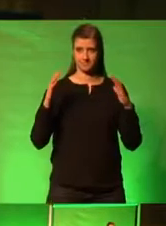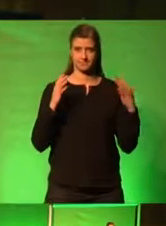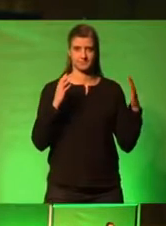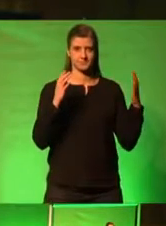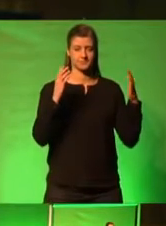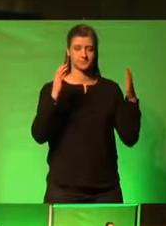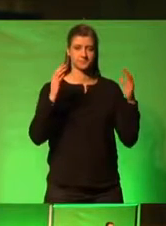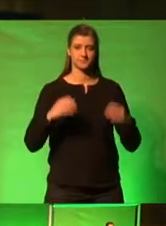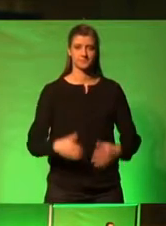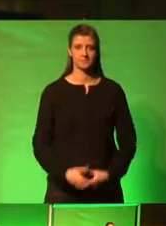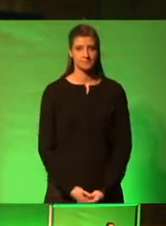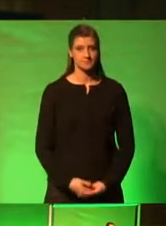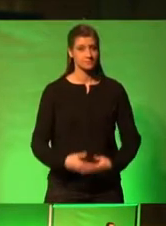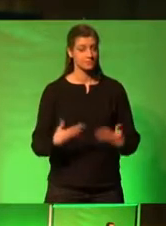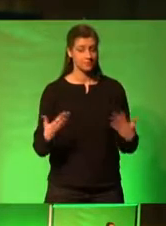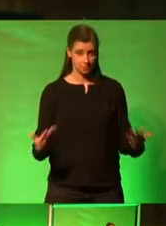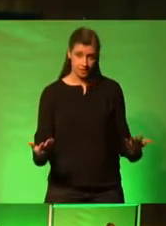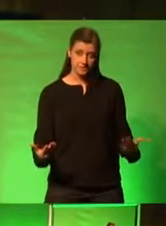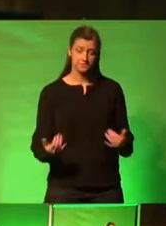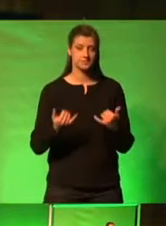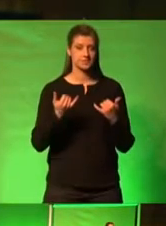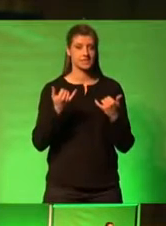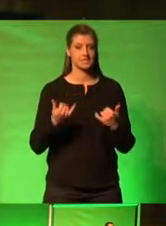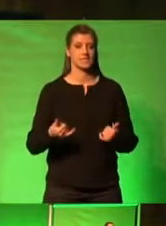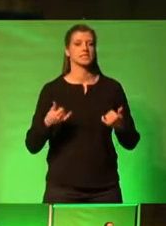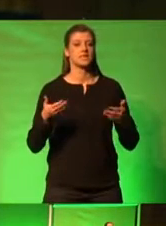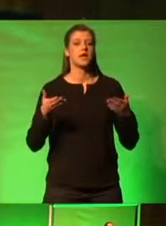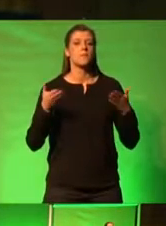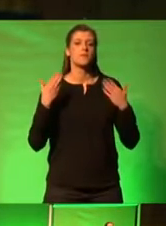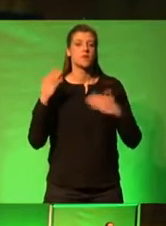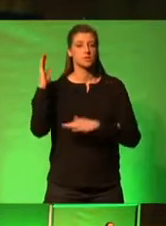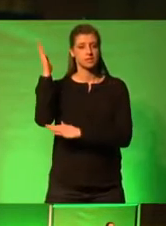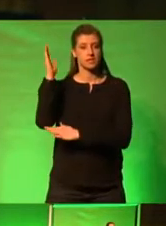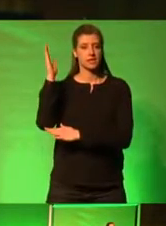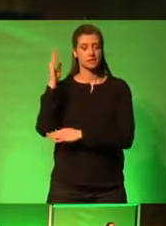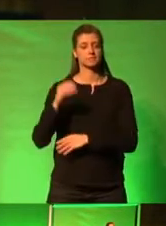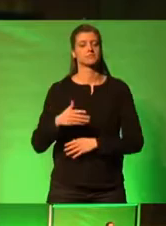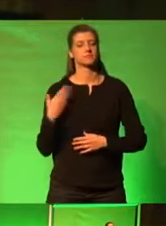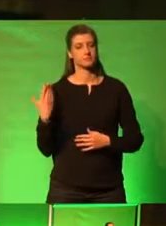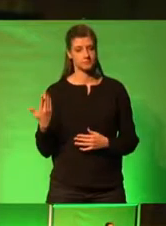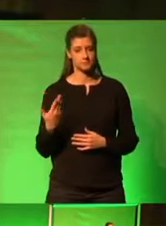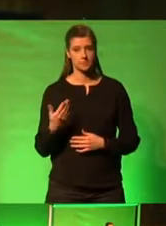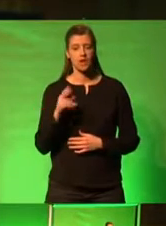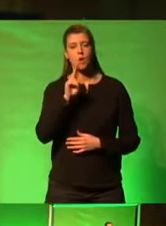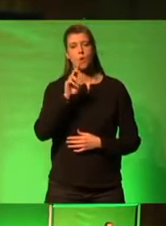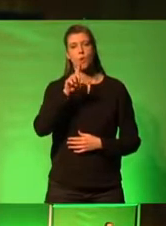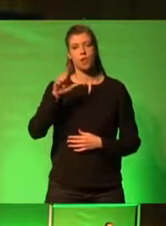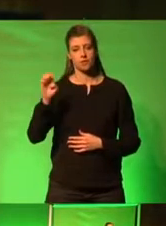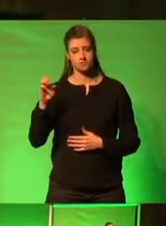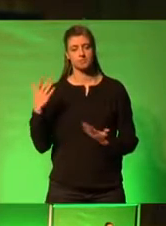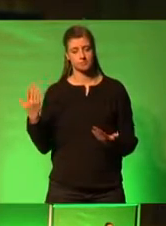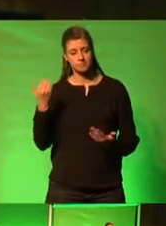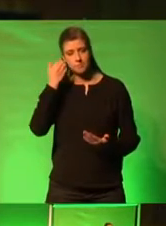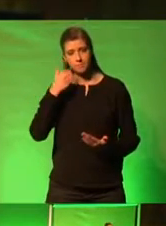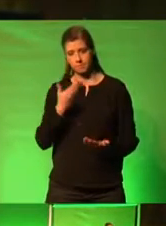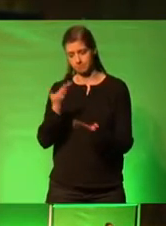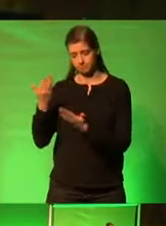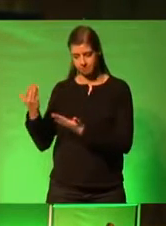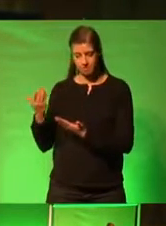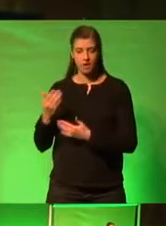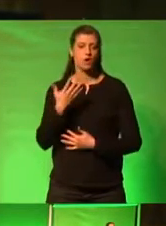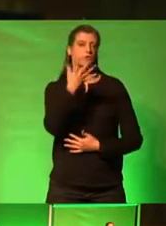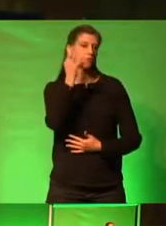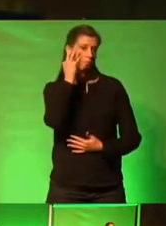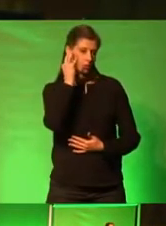So, und jetzt kommen wir zur Bewerbungsrede von Ulle Schaus. Liebe Ulle, auch du hast, sobald du hier oben bist, fünf Minuten.